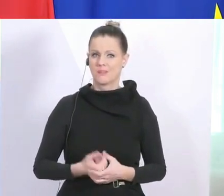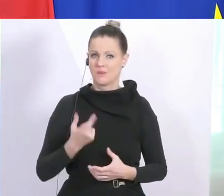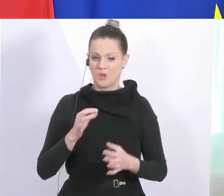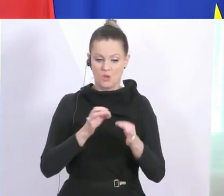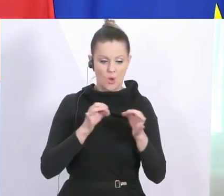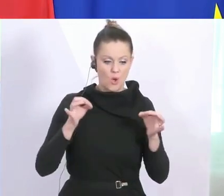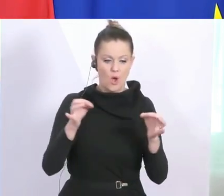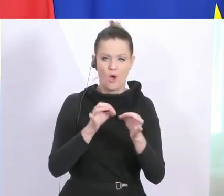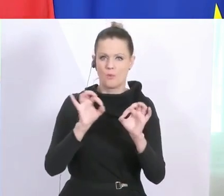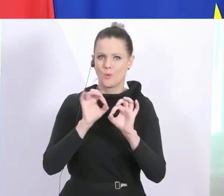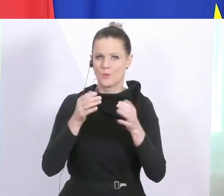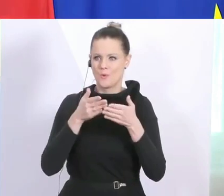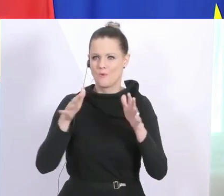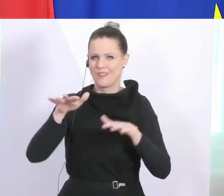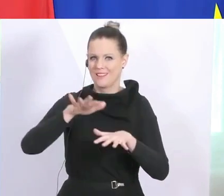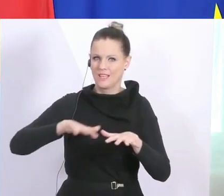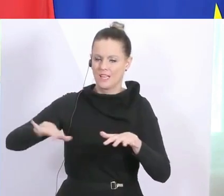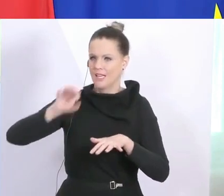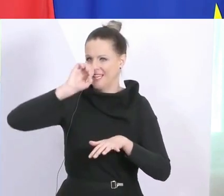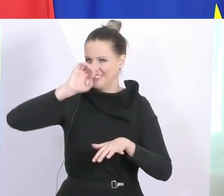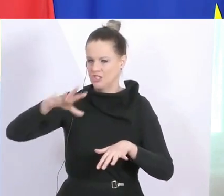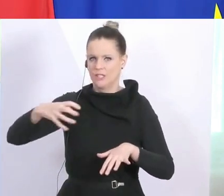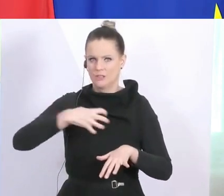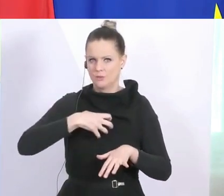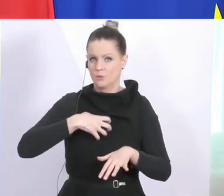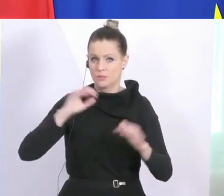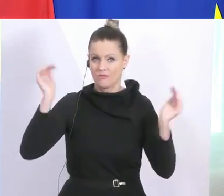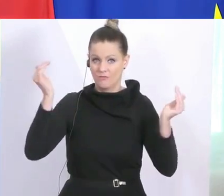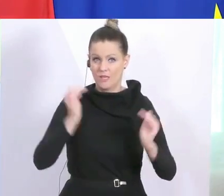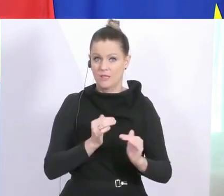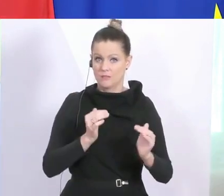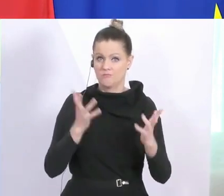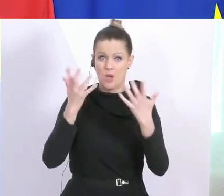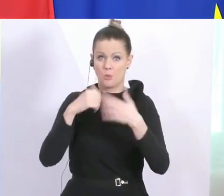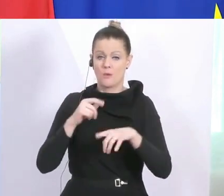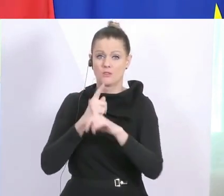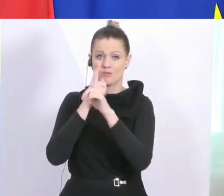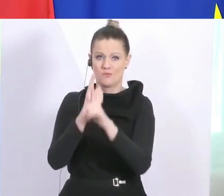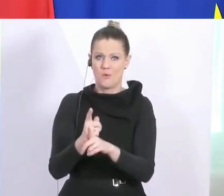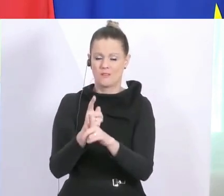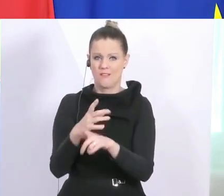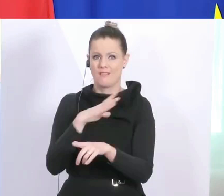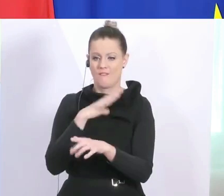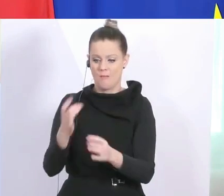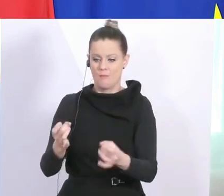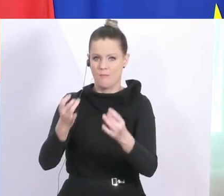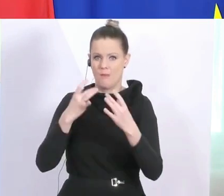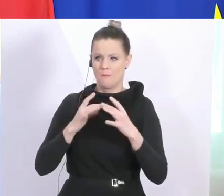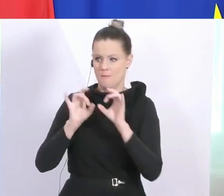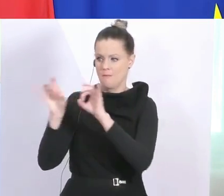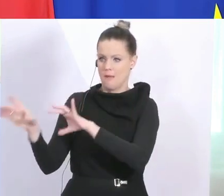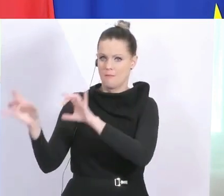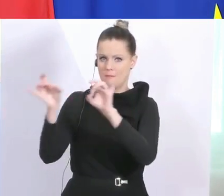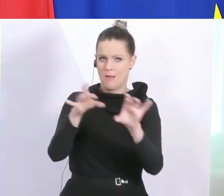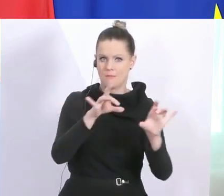Räumen, aber auch im öffentlichen Raum genießt und gehustet wird, desto weniger die Gefahr, dass jemand anderer sich